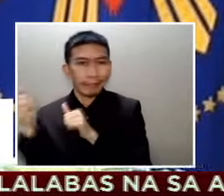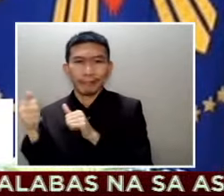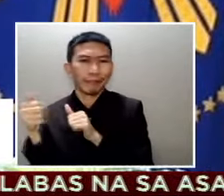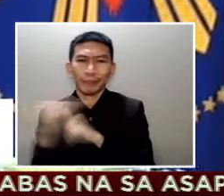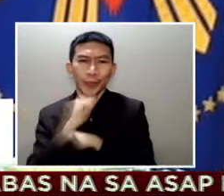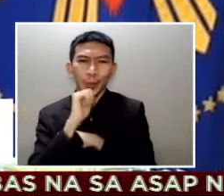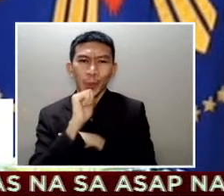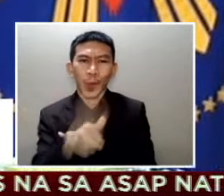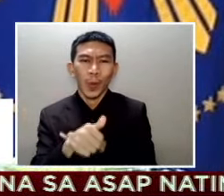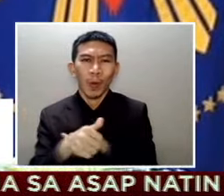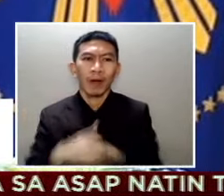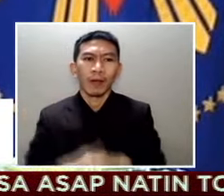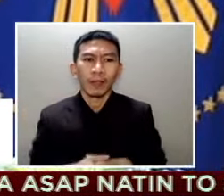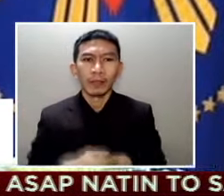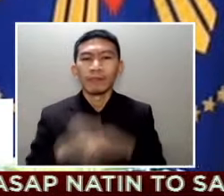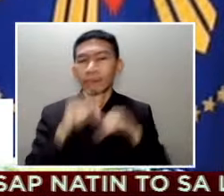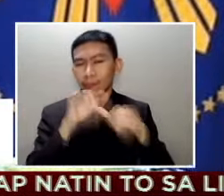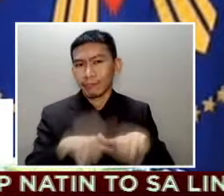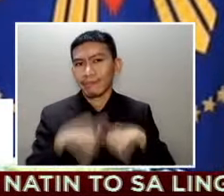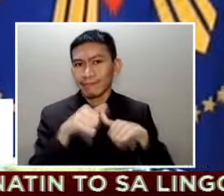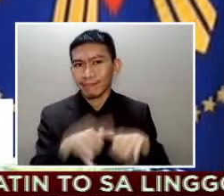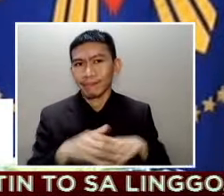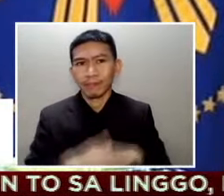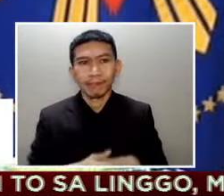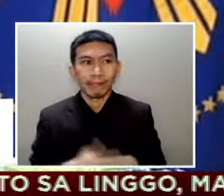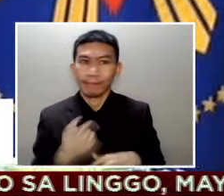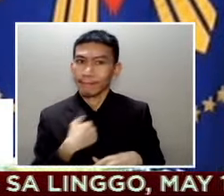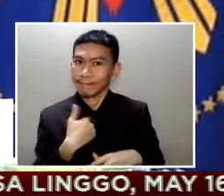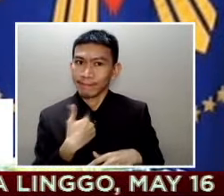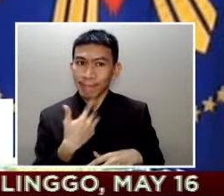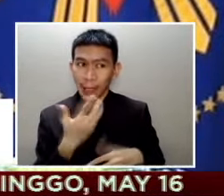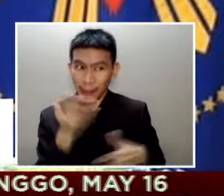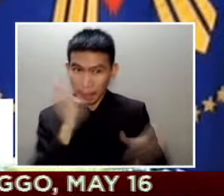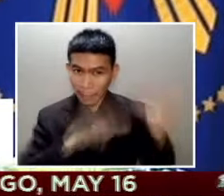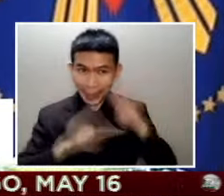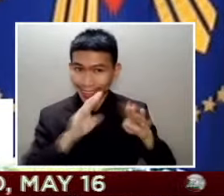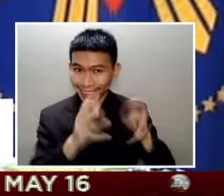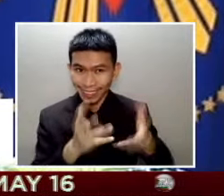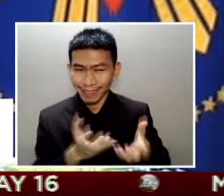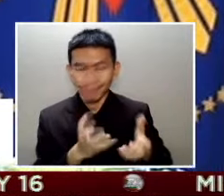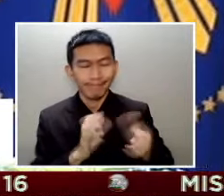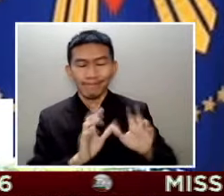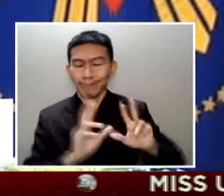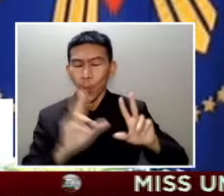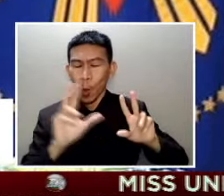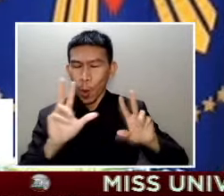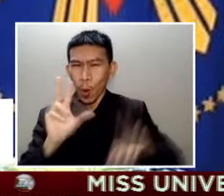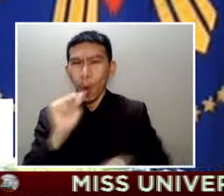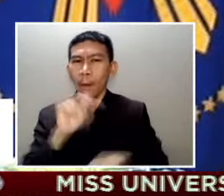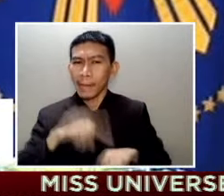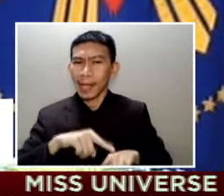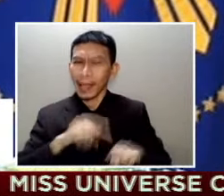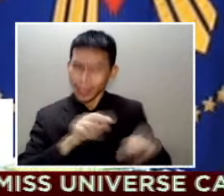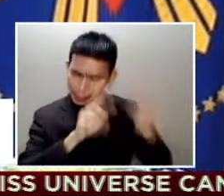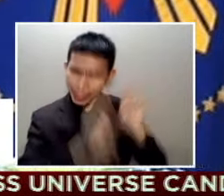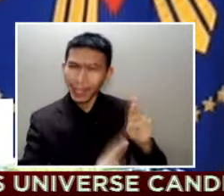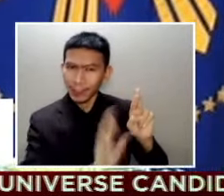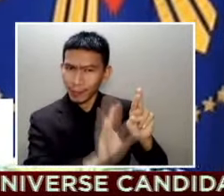not want quarrel I do not want trouble I respect your position